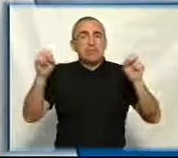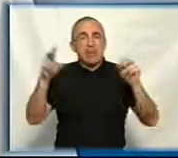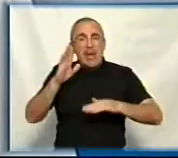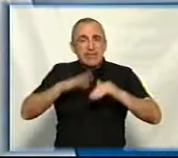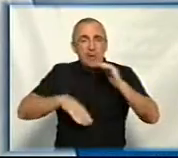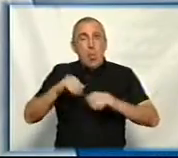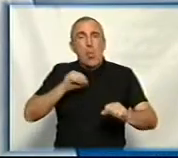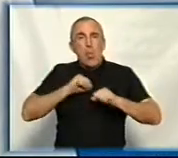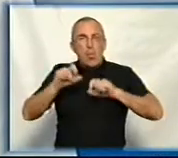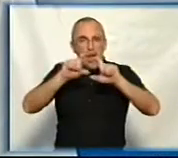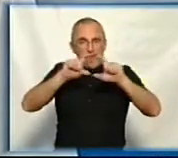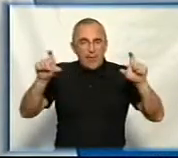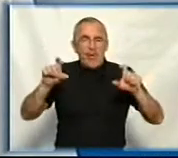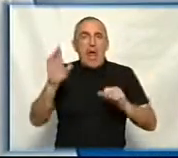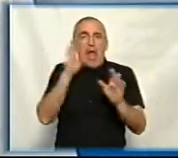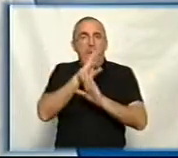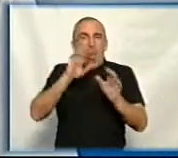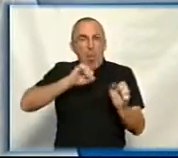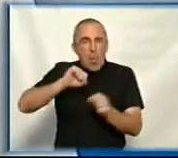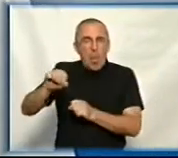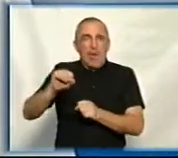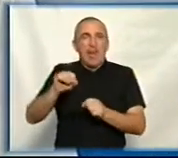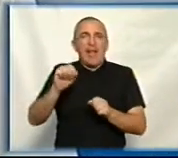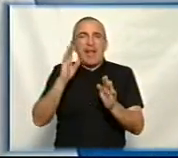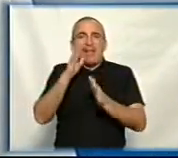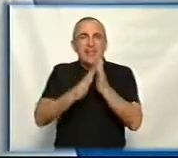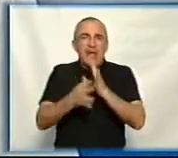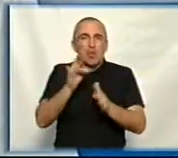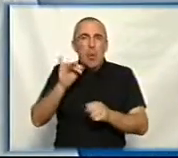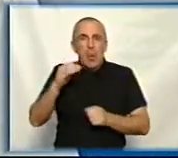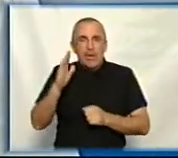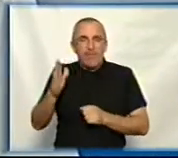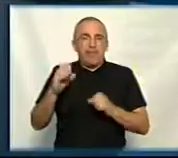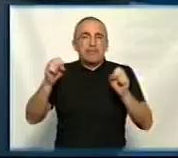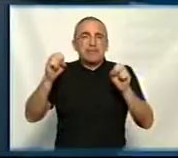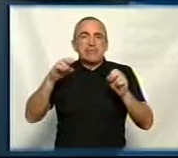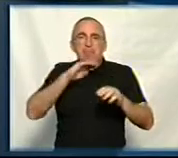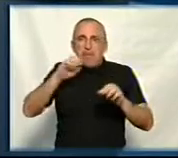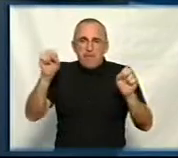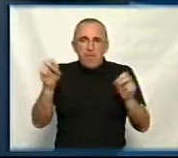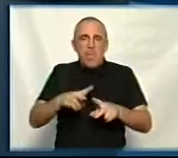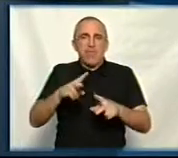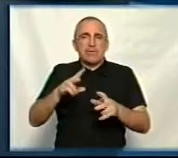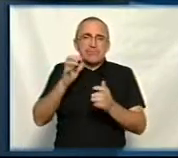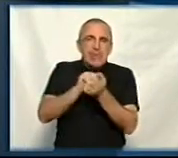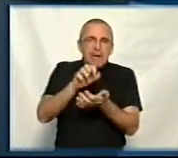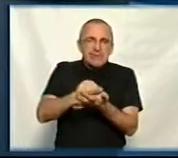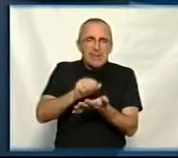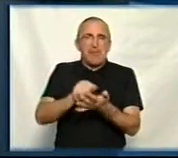управлінь, а також екологів та дендрологів, які професійно займаються зеленими насадженнями.